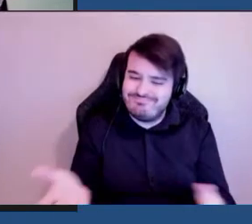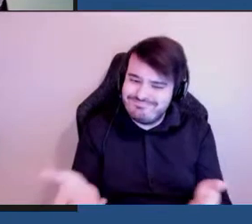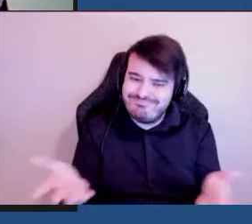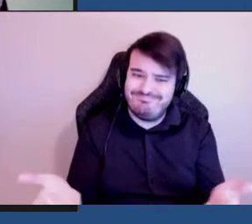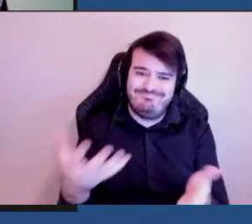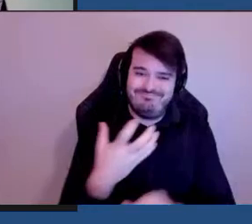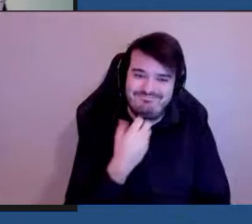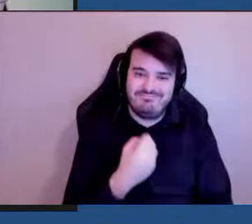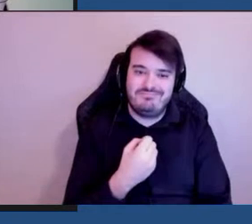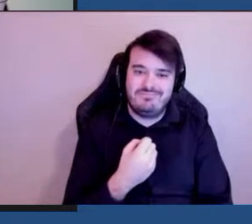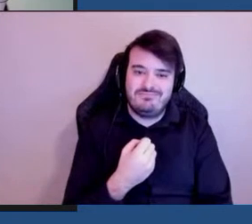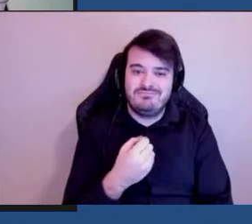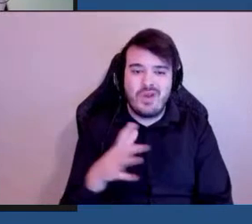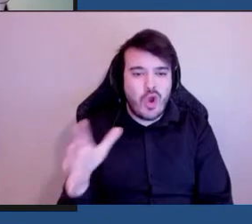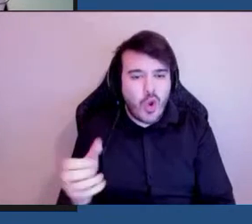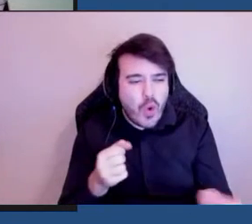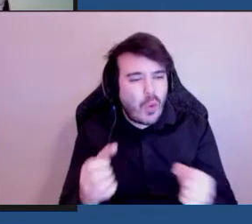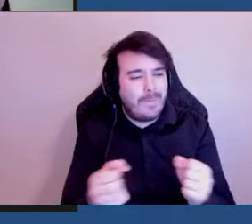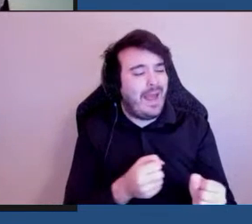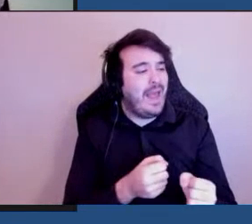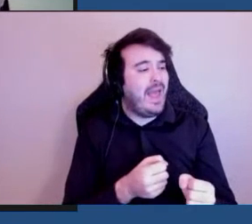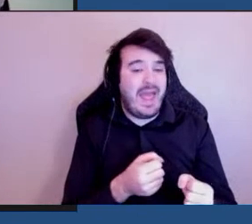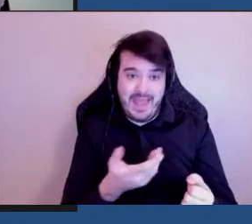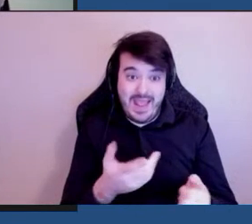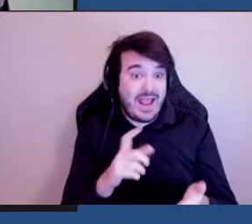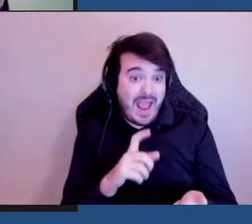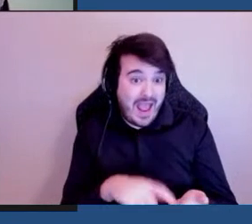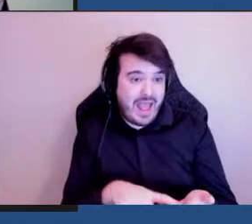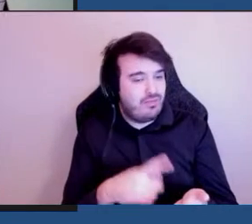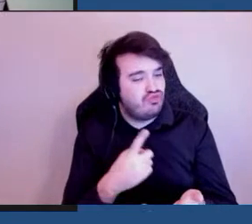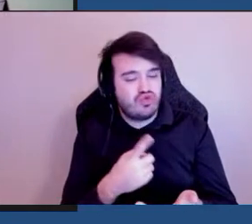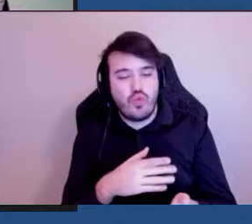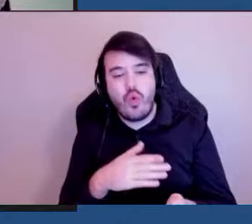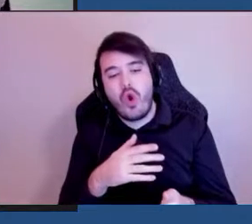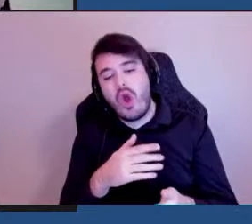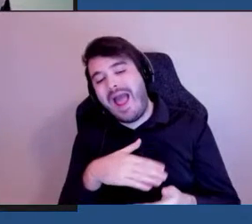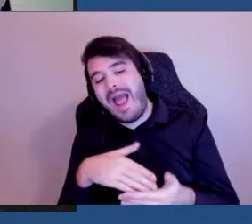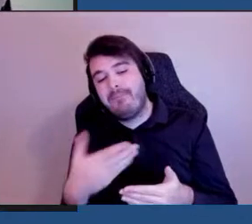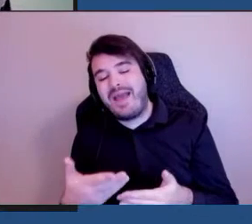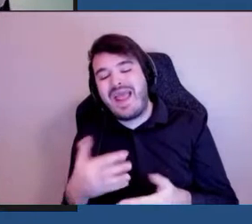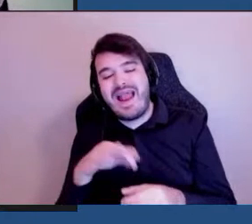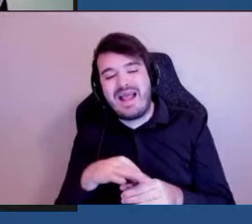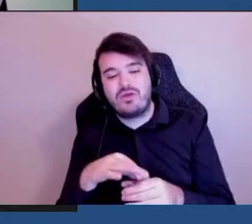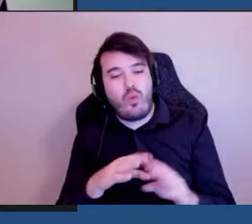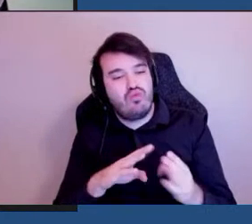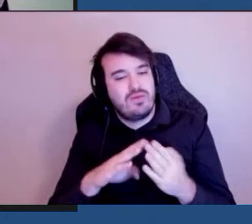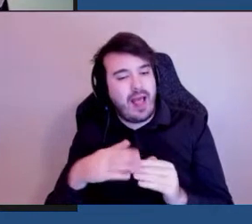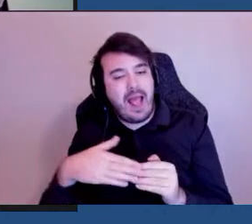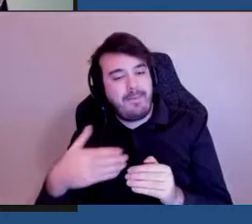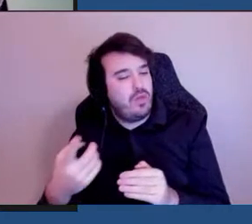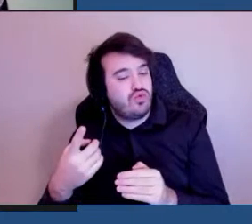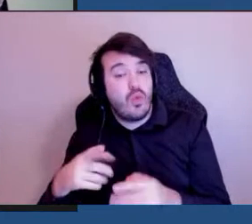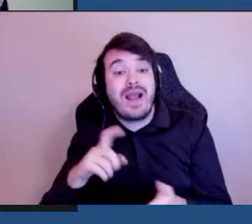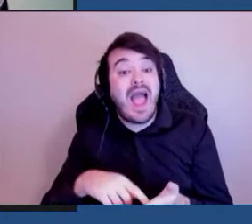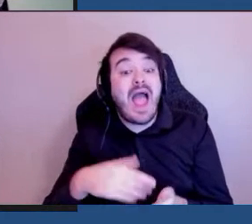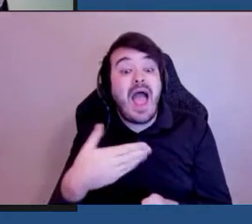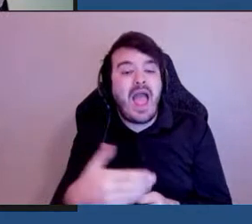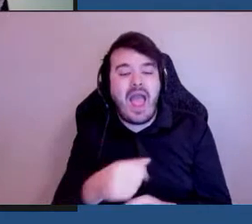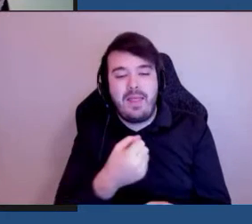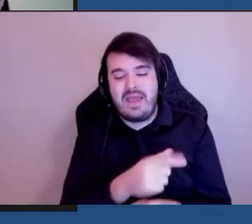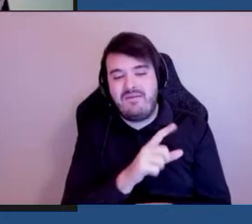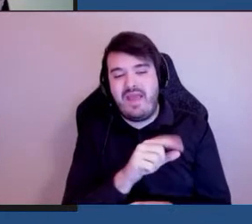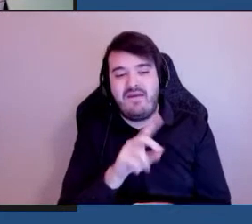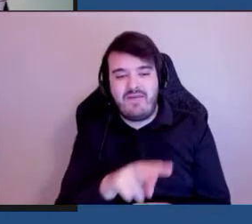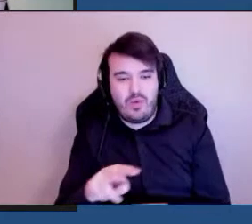l'écrutement c'est fait après chaque élection municipale les prochaines élections vont avoir lieu en 2022